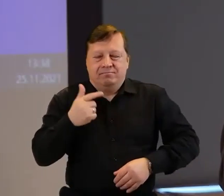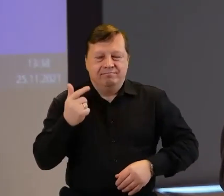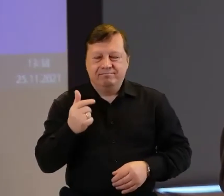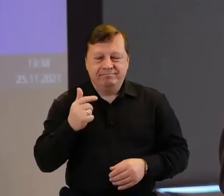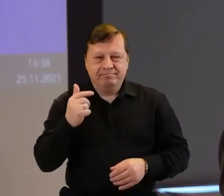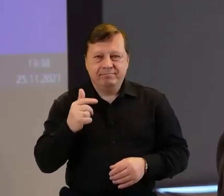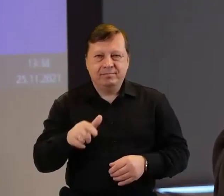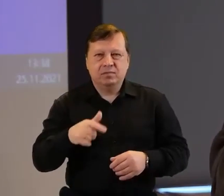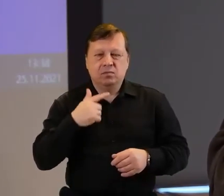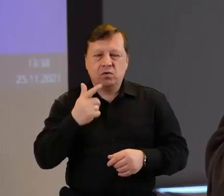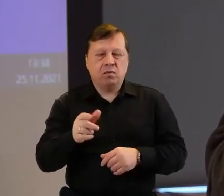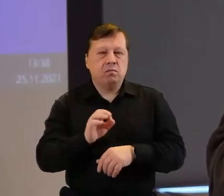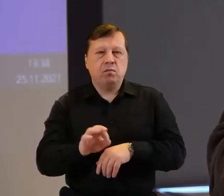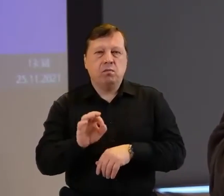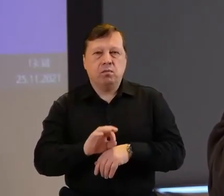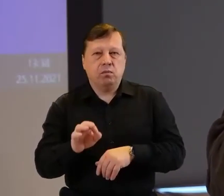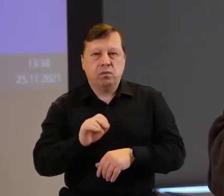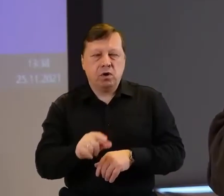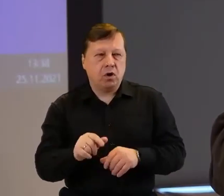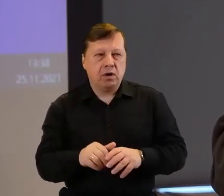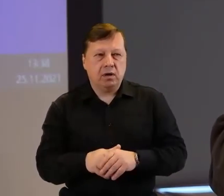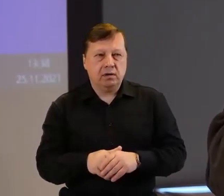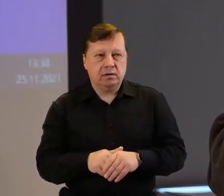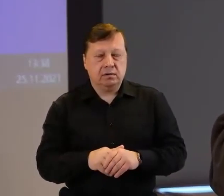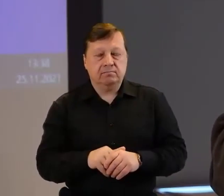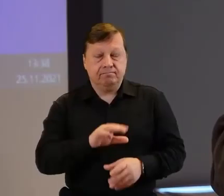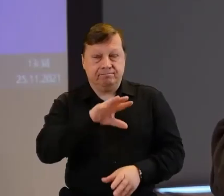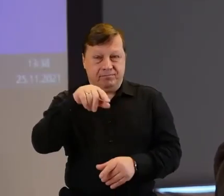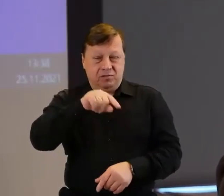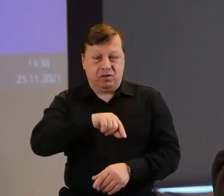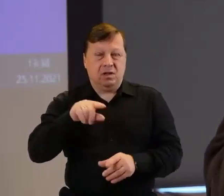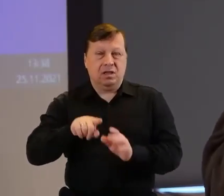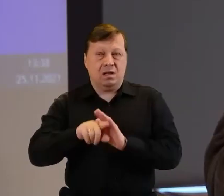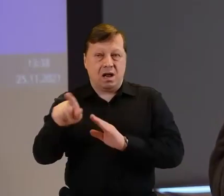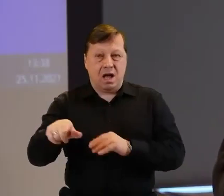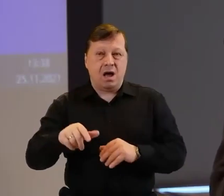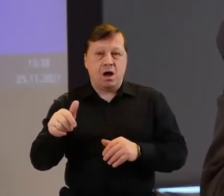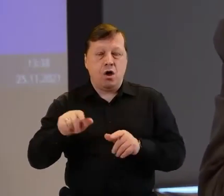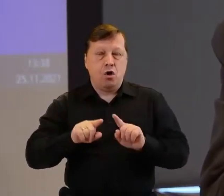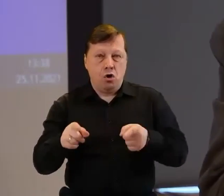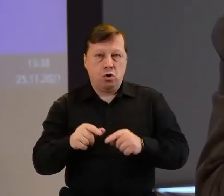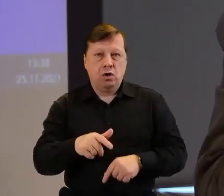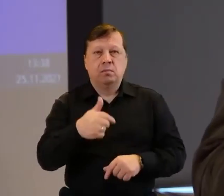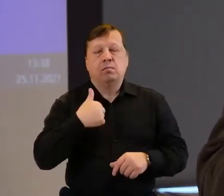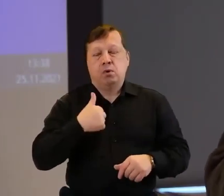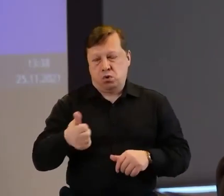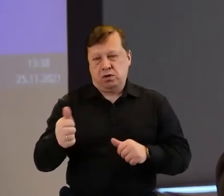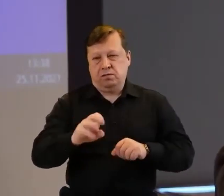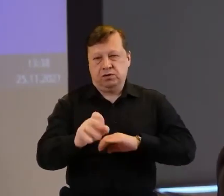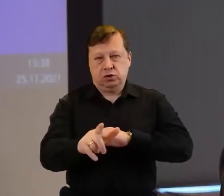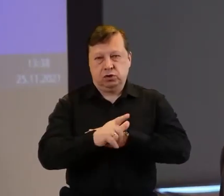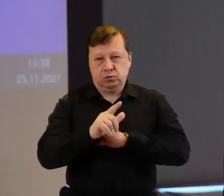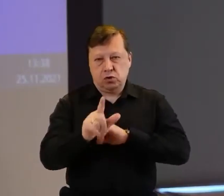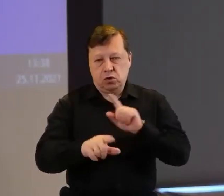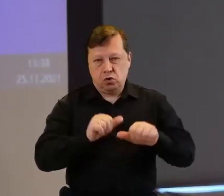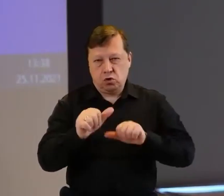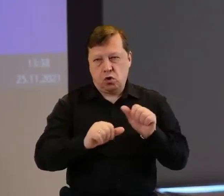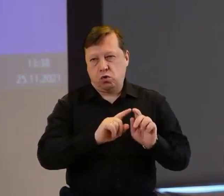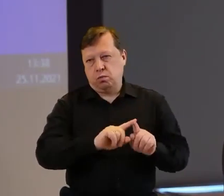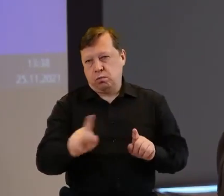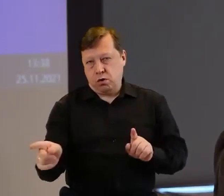innej działalności. Ale projekty to jest to, co w ogóle w organizacjach to jest lata siedemdziesiąte i później. Czyli